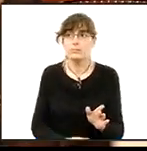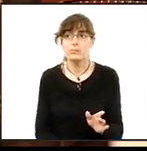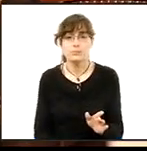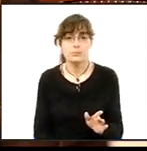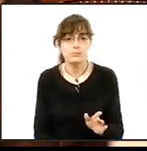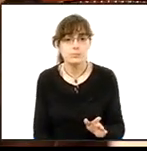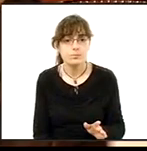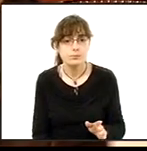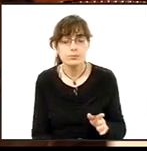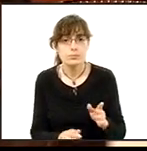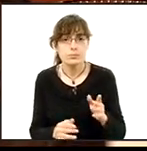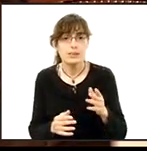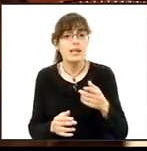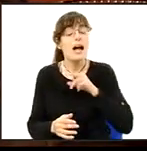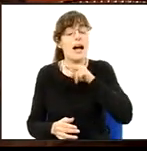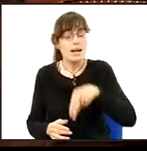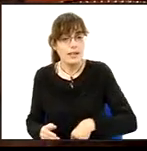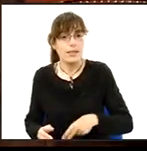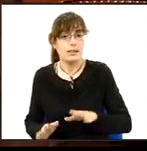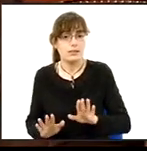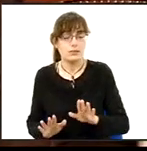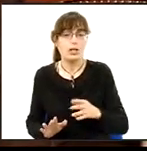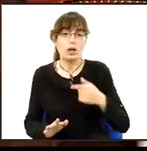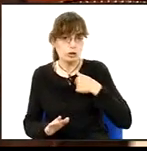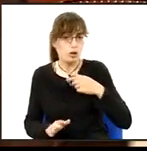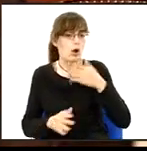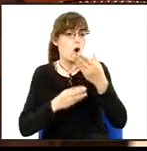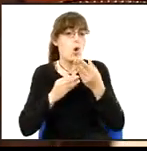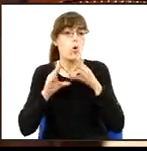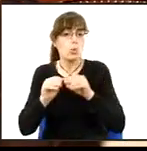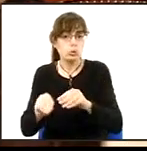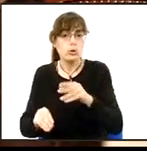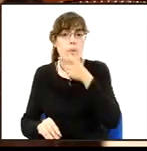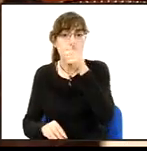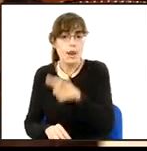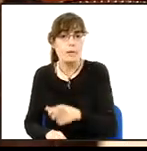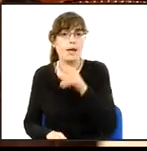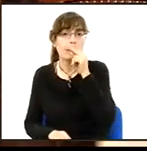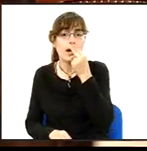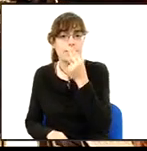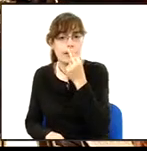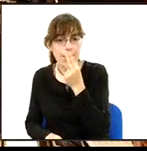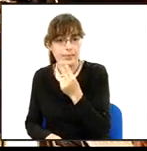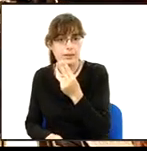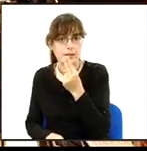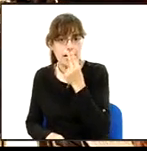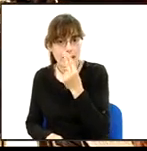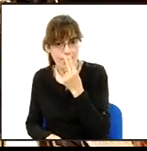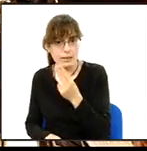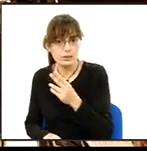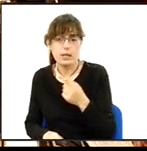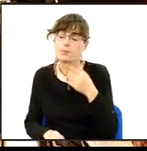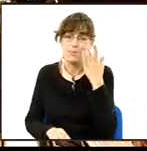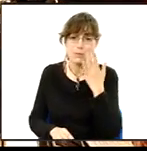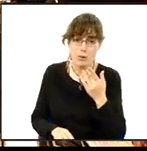aquí en aquest ajuntament, jo utilitzaré la paraula nazi. Senyor Anglada, li demano, sisplau, que retiri aquestes No, demano-li a vostè que també retiri la paraula feixista. Primer, retiri